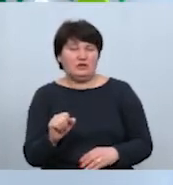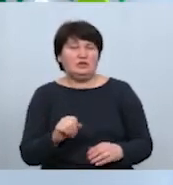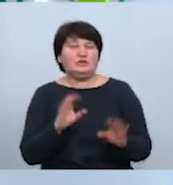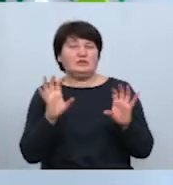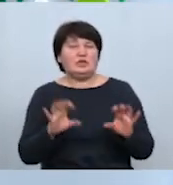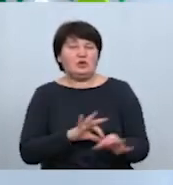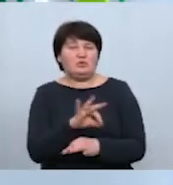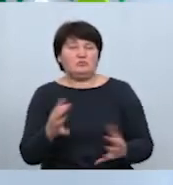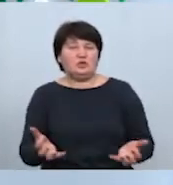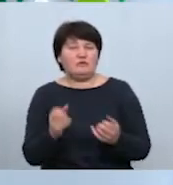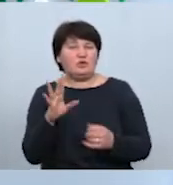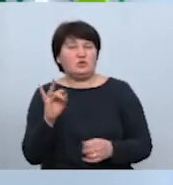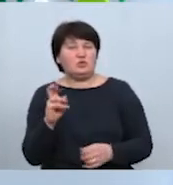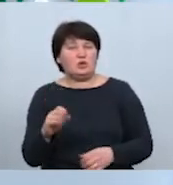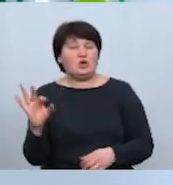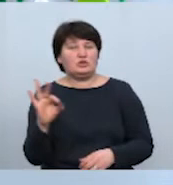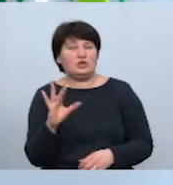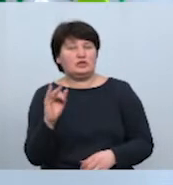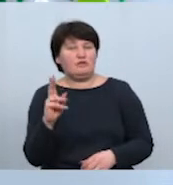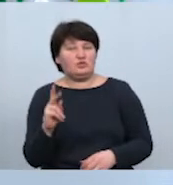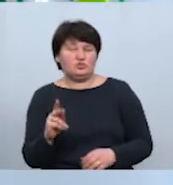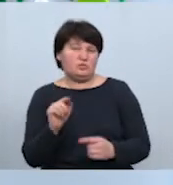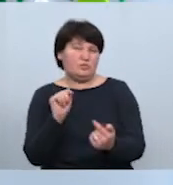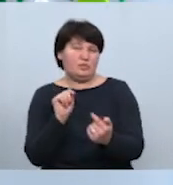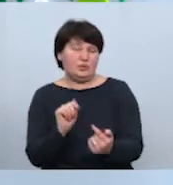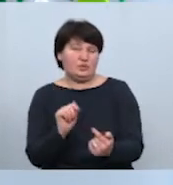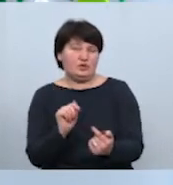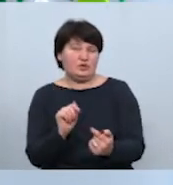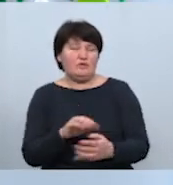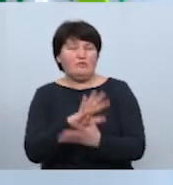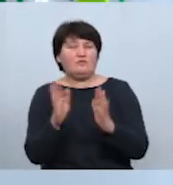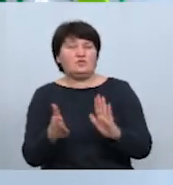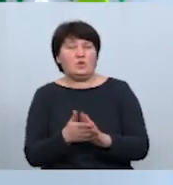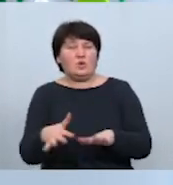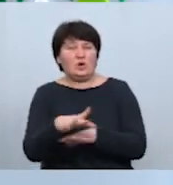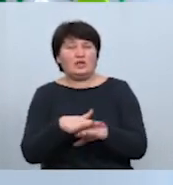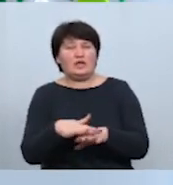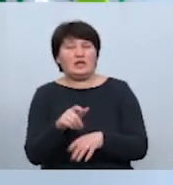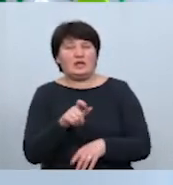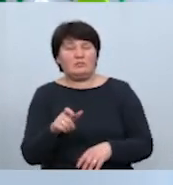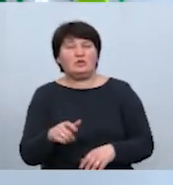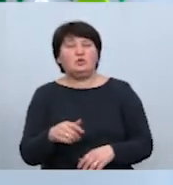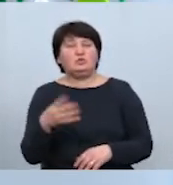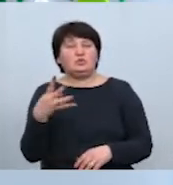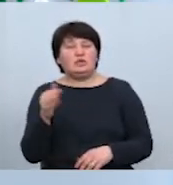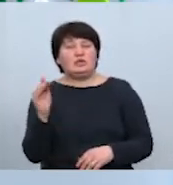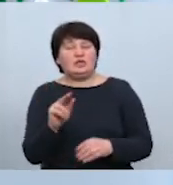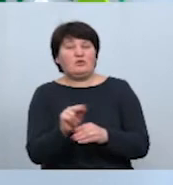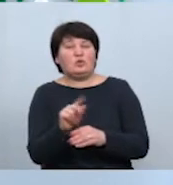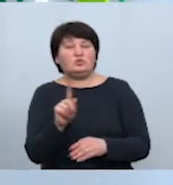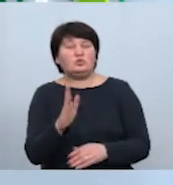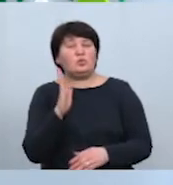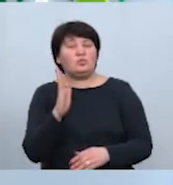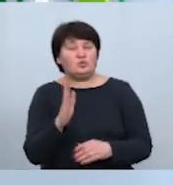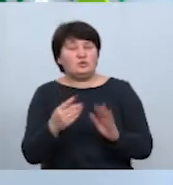підтримував Андрій Іванчук, а Оксана Савчук проголосувала «проти». Всього нардепи розглянули 4 тисячі правок. Тож, що ж передбачає